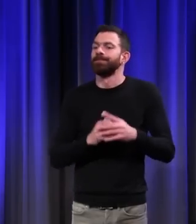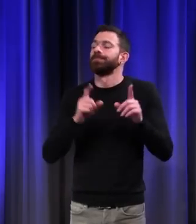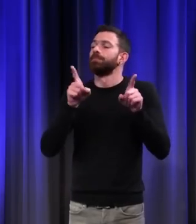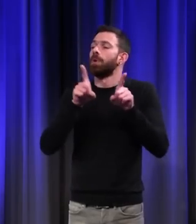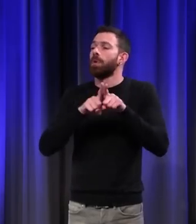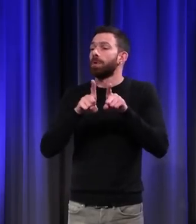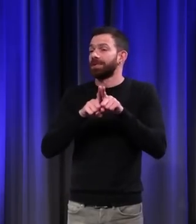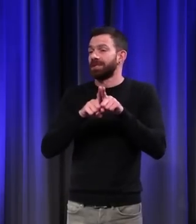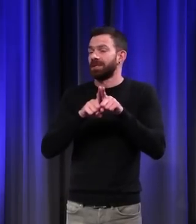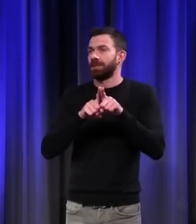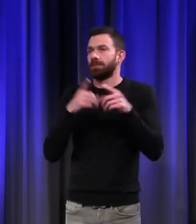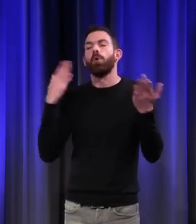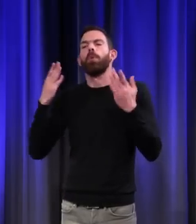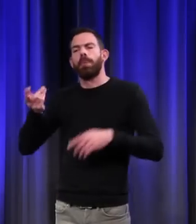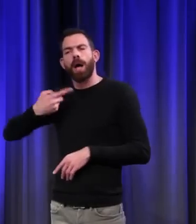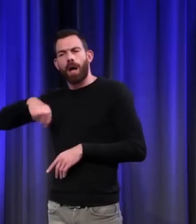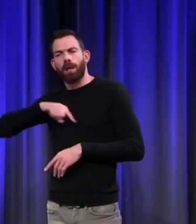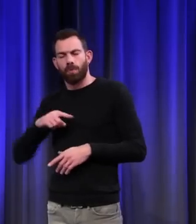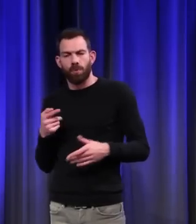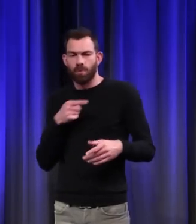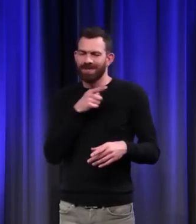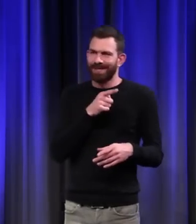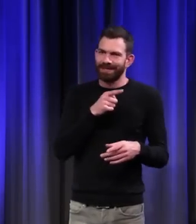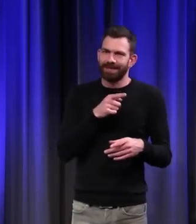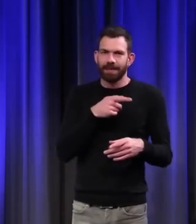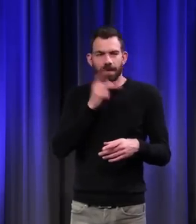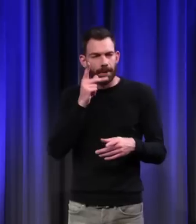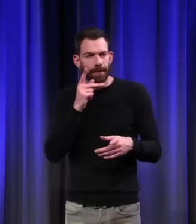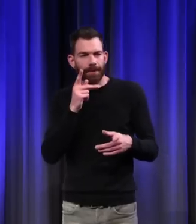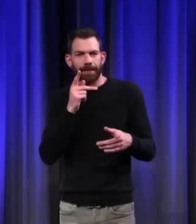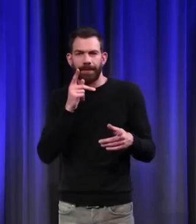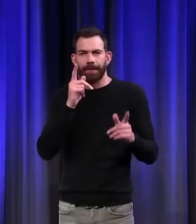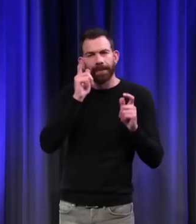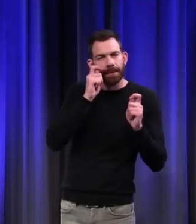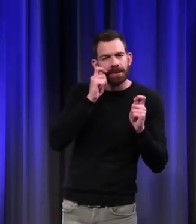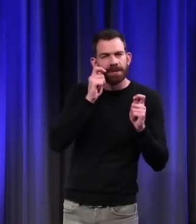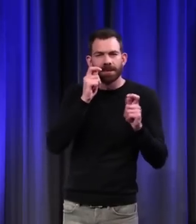grande que nous aux qualités, aux différentes qualités de lumière.